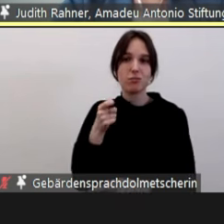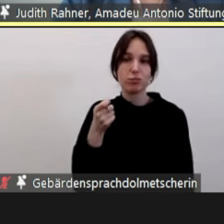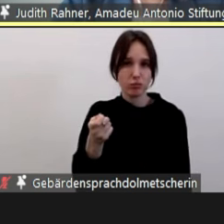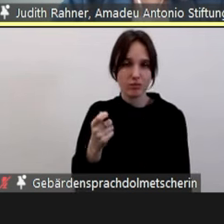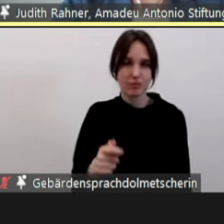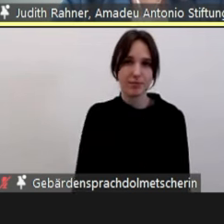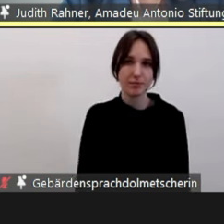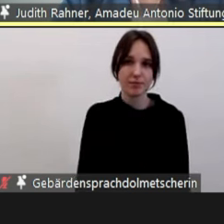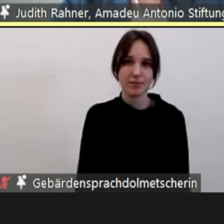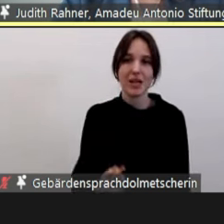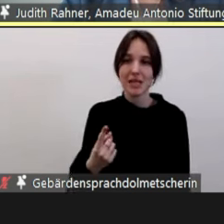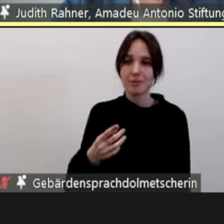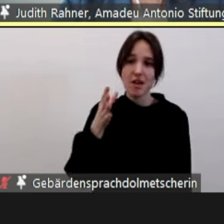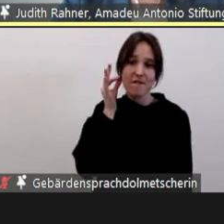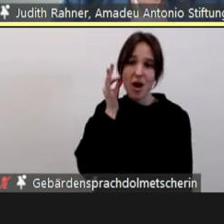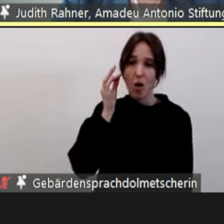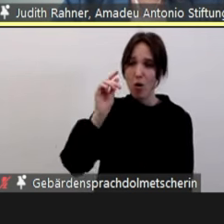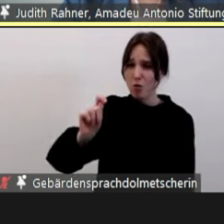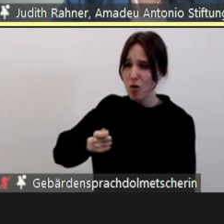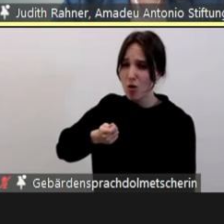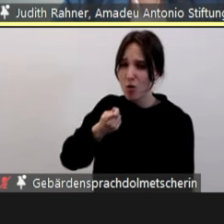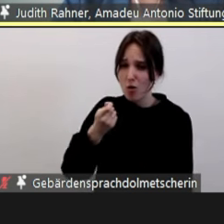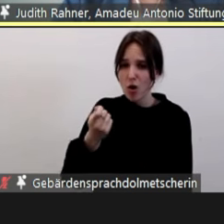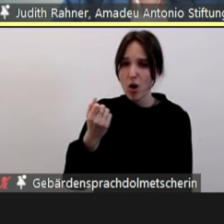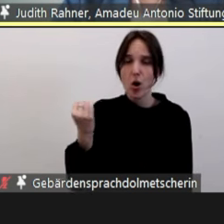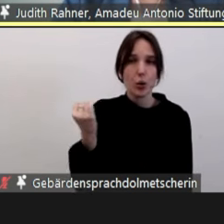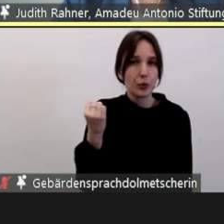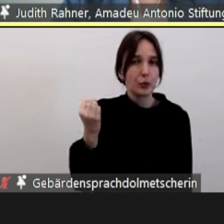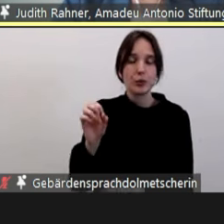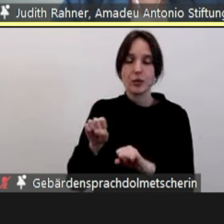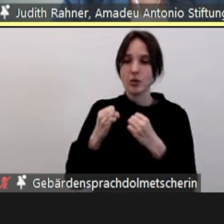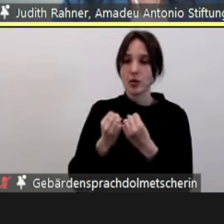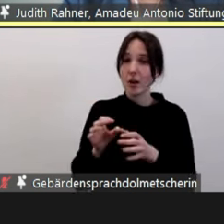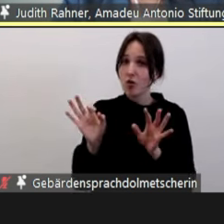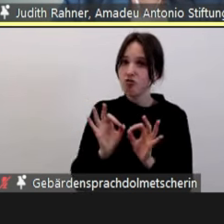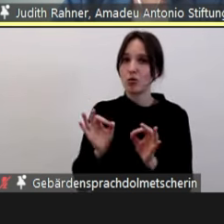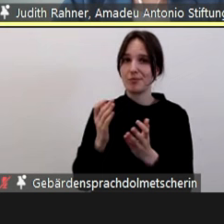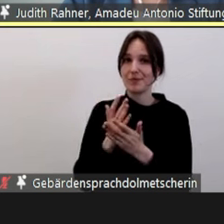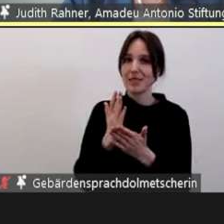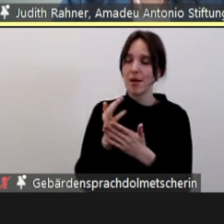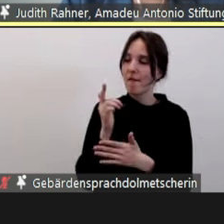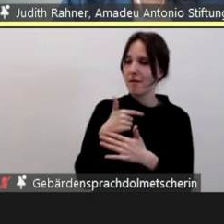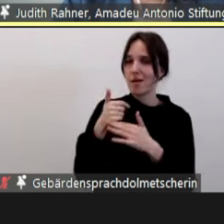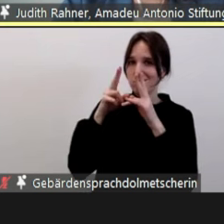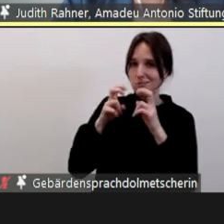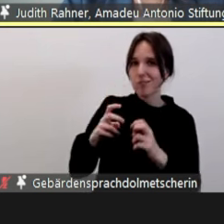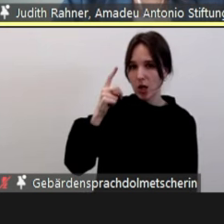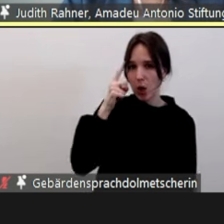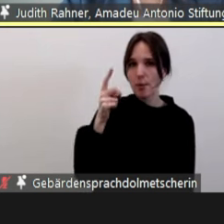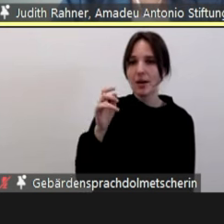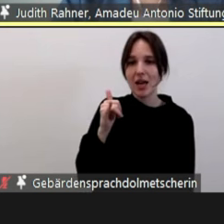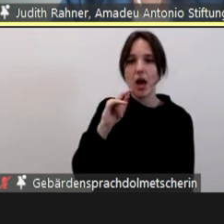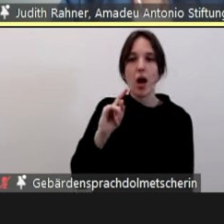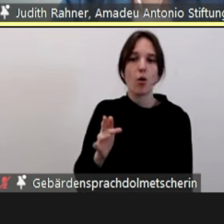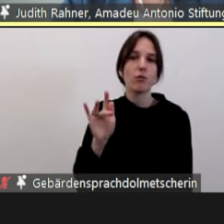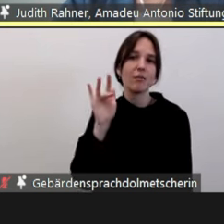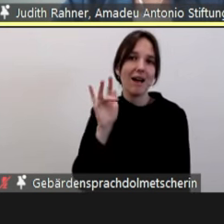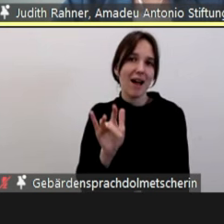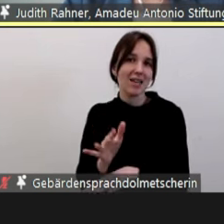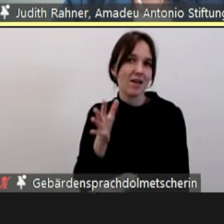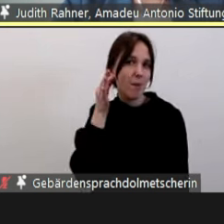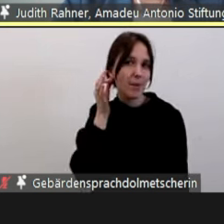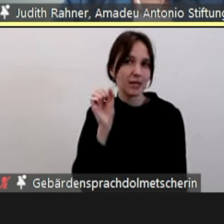Frau umgebracht und die Art und Weise der Umstände lässt für uns die Vermutung zu, dass es eben auch um ein antifeministisches